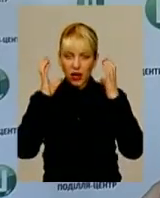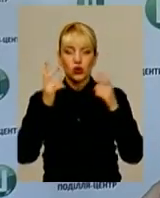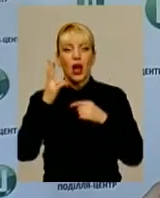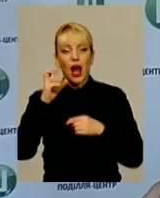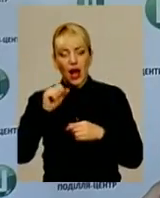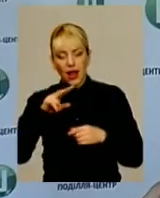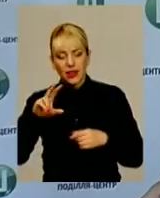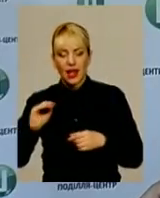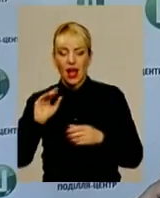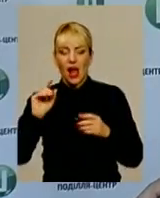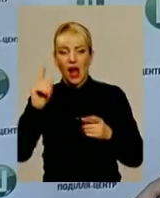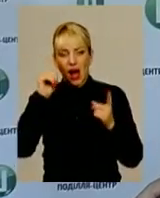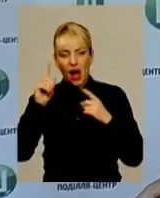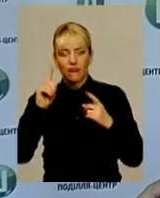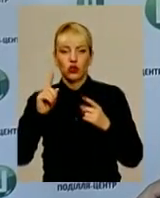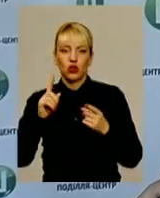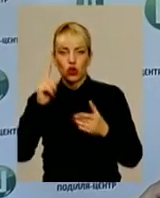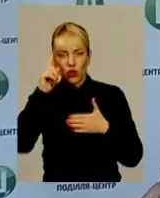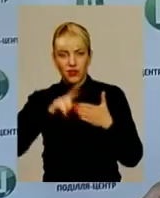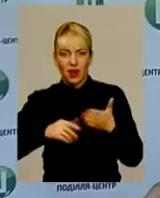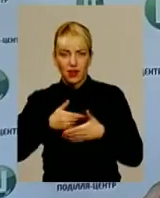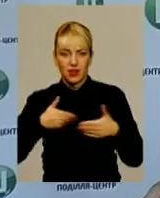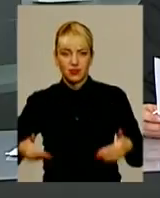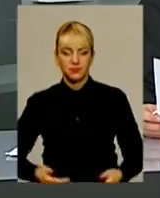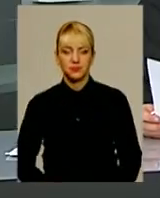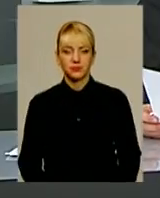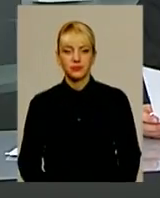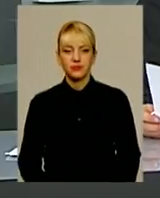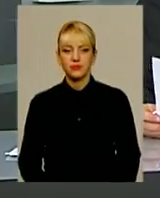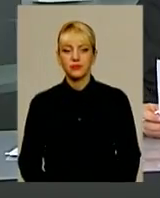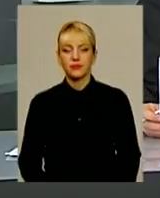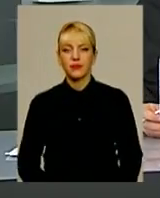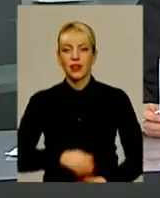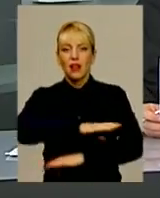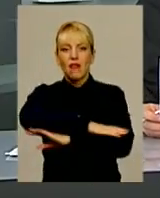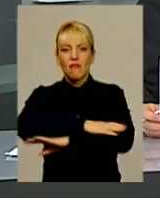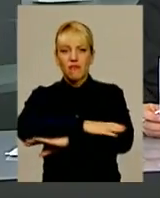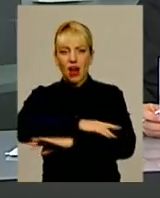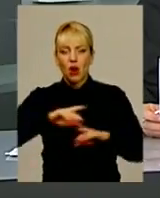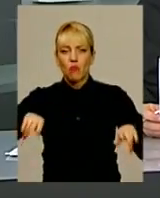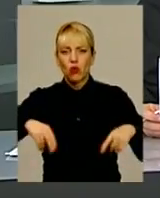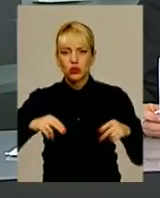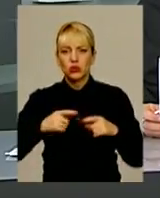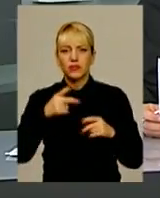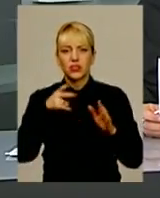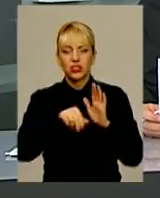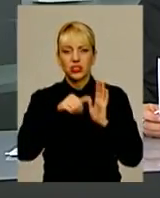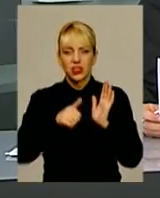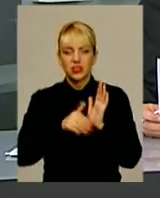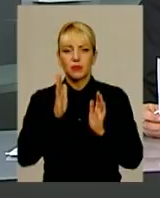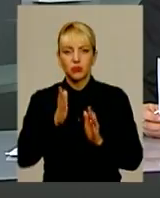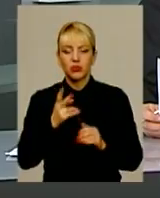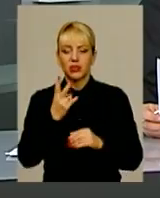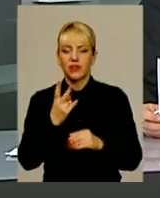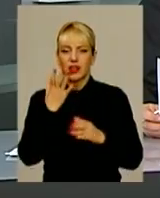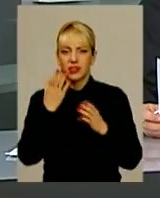перший раз довіряє ці пісні нам, нашому глядачу. «Бальс Бостон-2016» триватиме два дні.